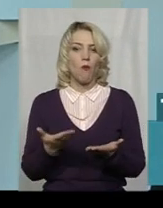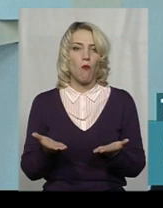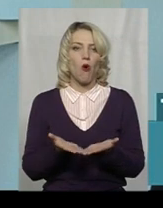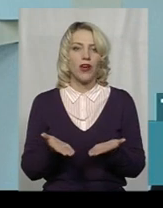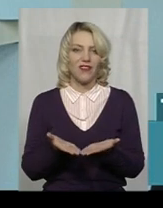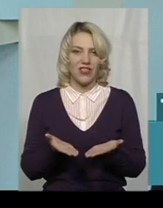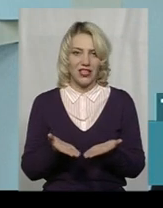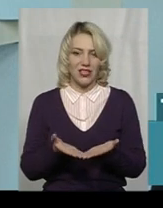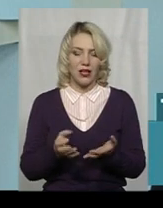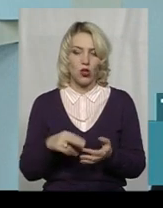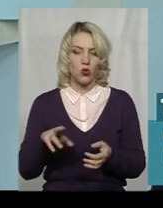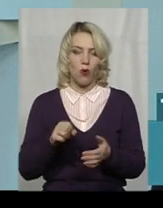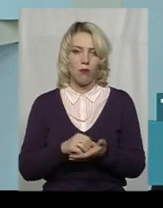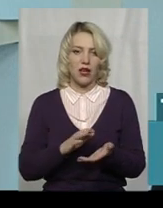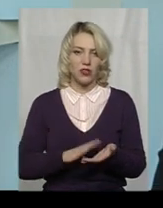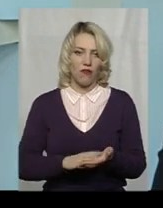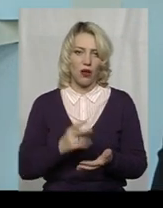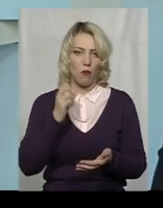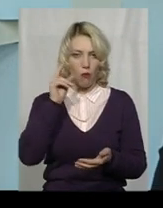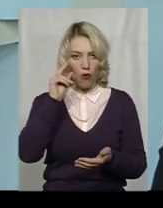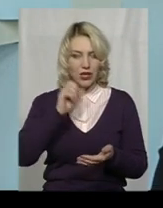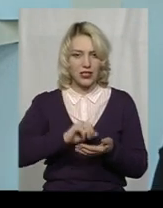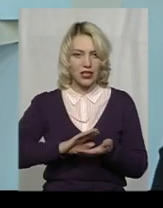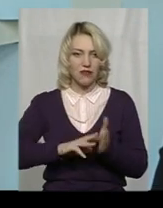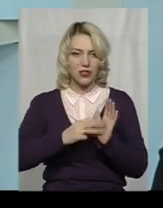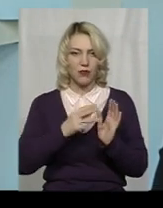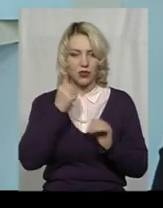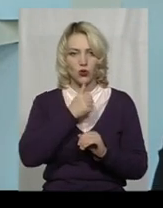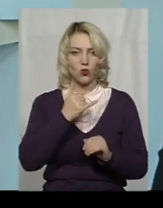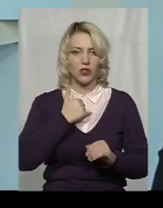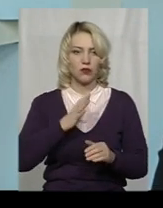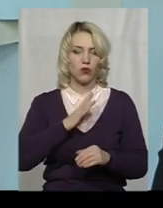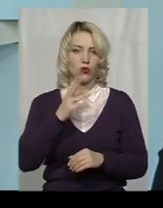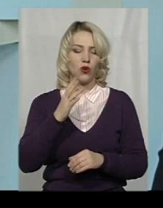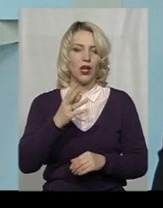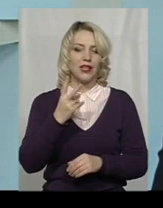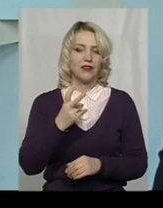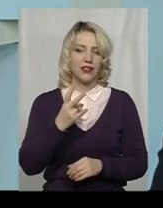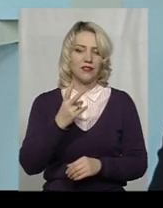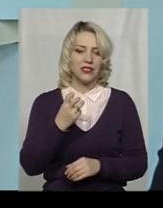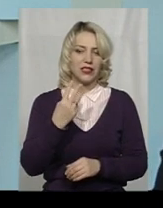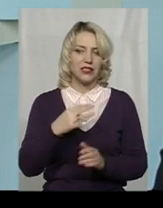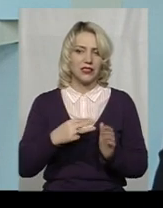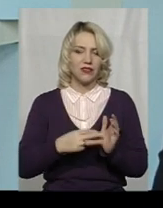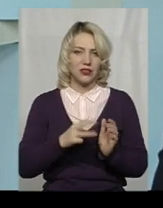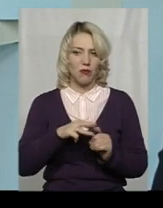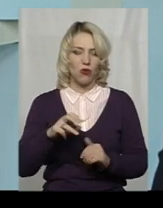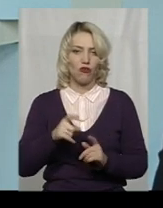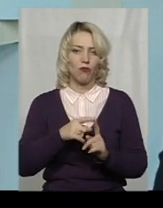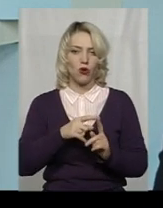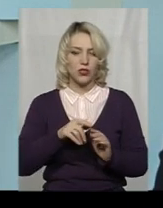до базових показників 2018 року, нас було 238 мільйонів рівень. Але в процесі року